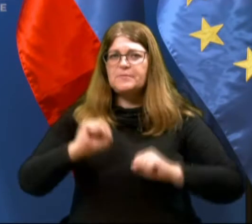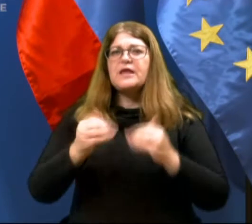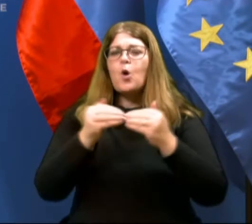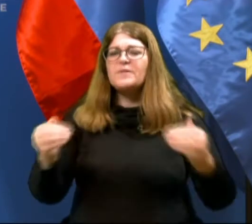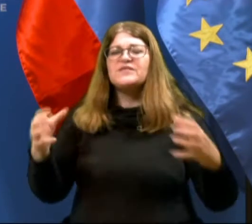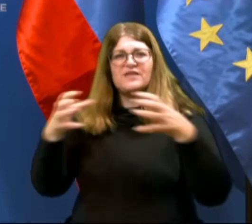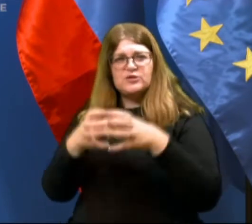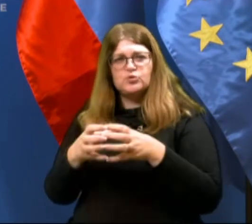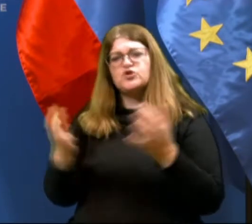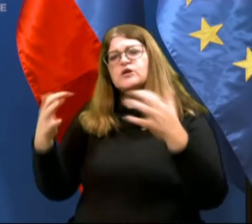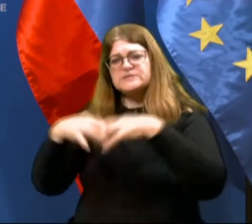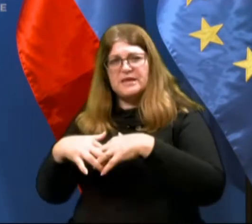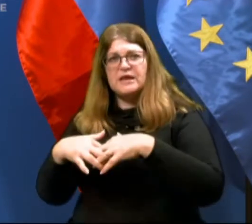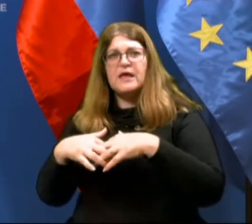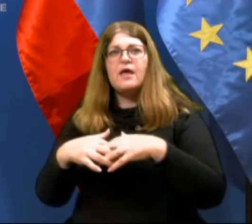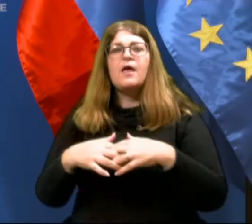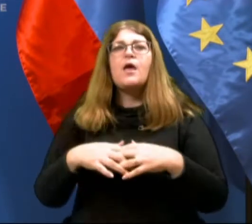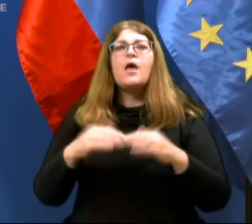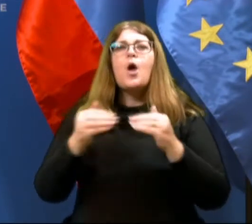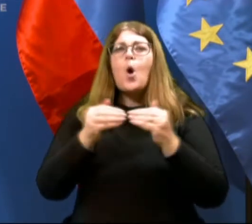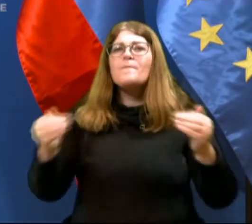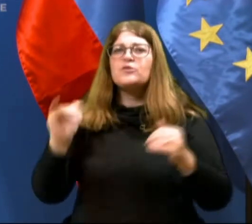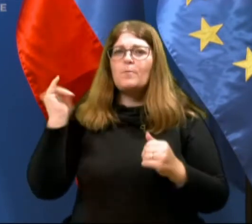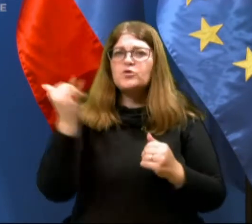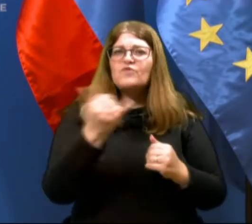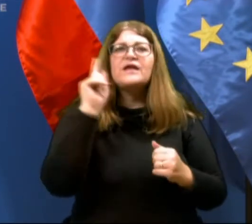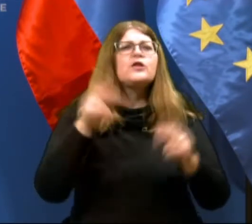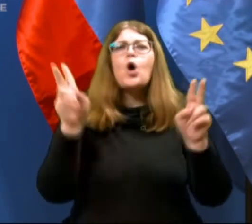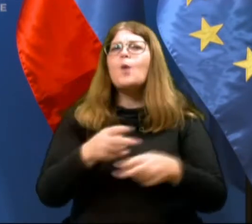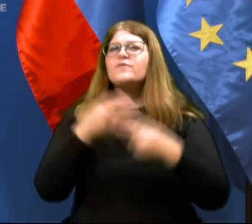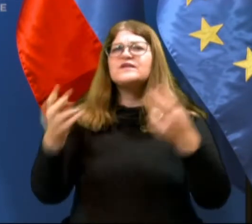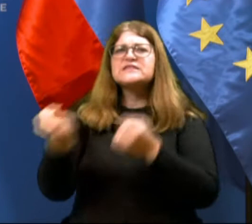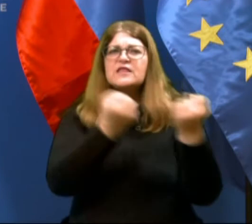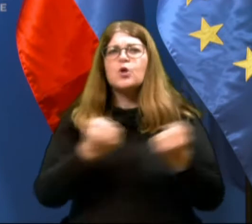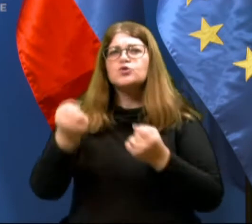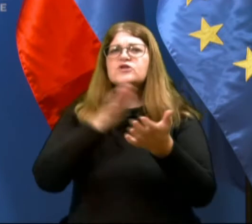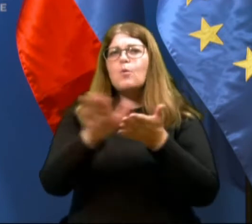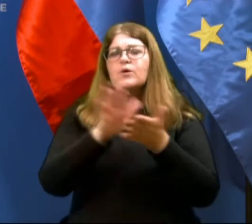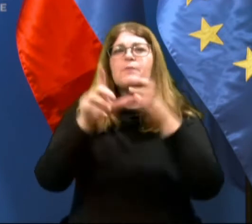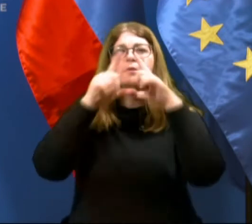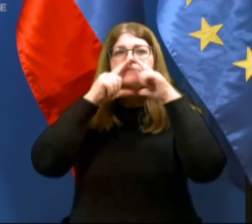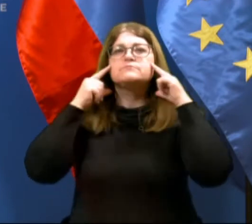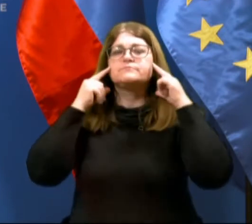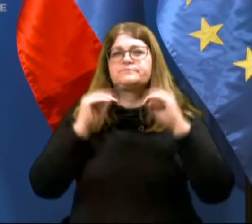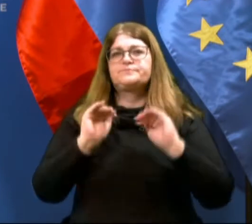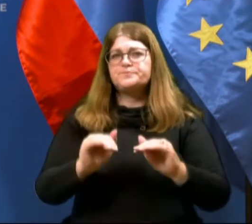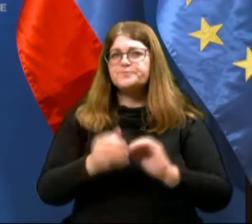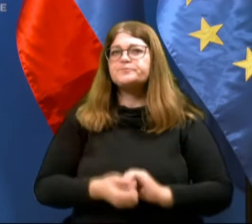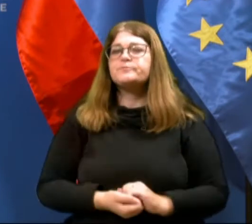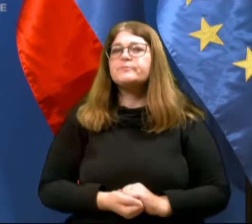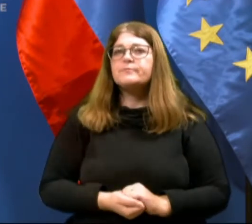umitve druženja oziroma zbiranja, umitve potovanj ter seveda obveznosti nošanja oziroma uporabe zaščitnih mask.